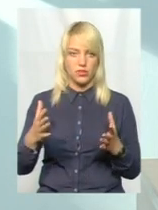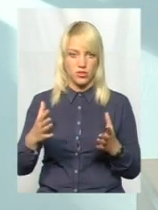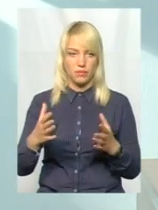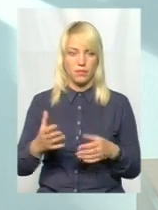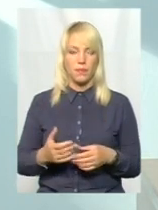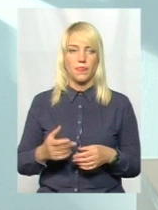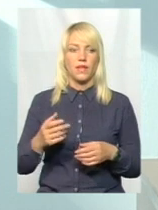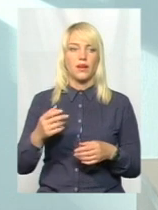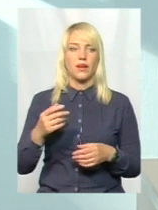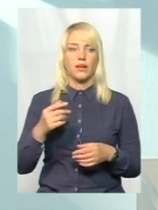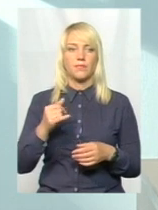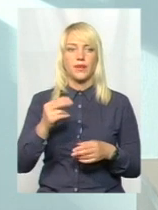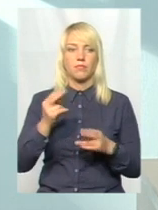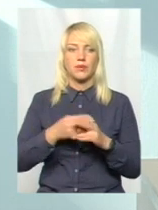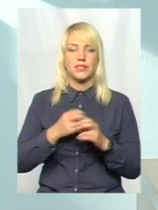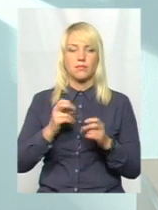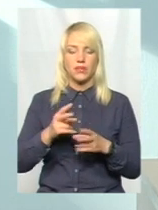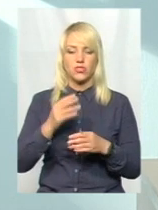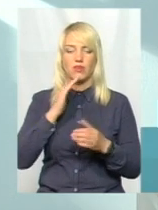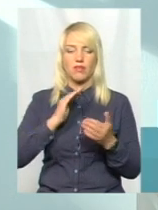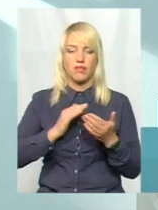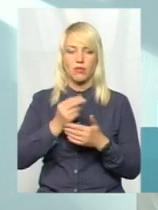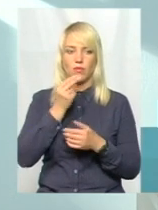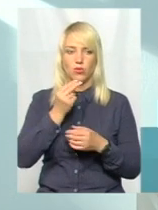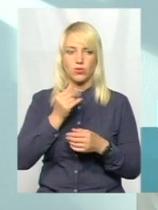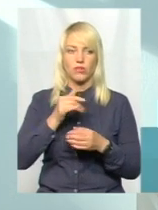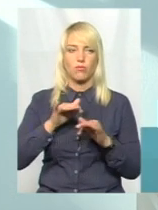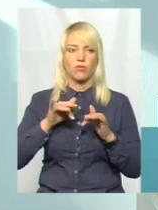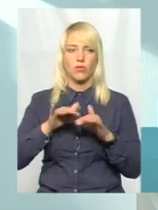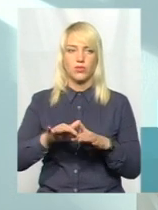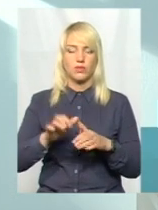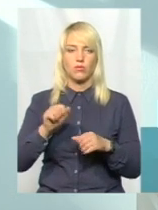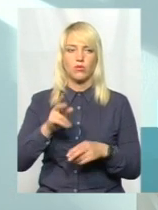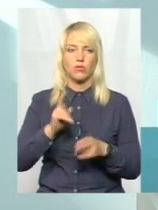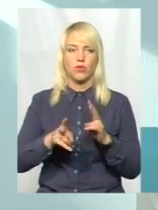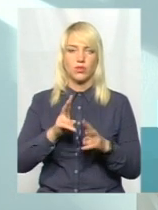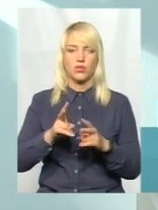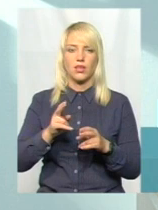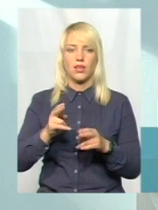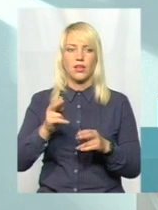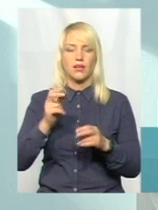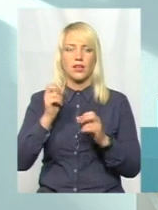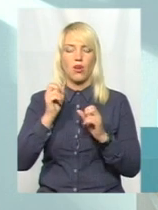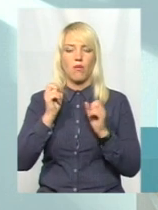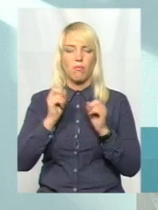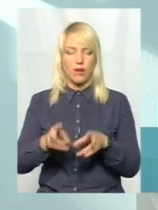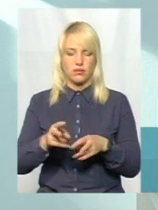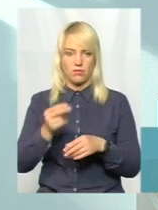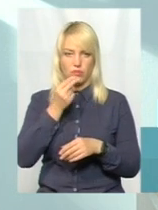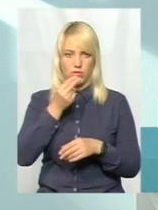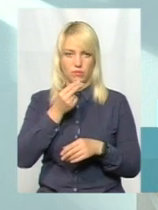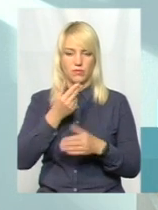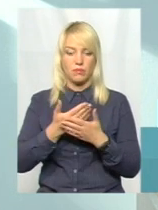безпечних і якісних продуктів в процесі приготування, вибачте, можна приготувати небезпечну страву. І тому це все